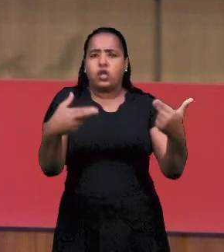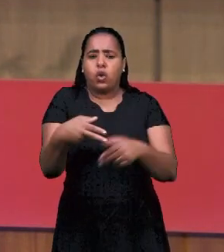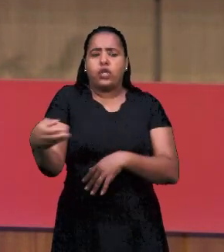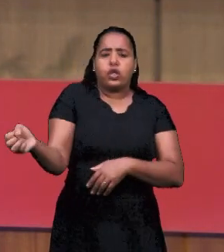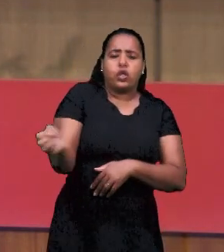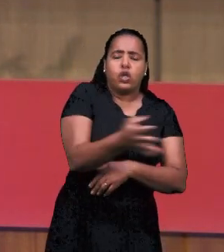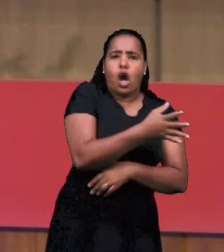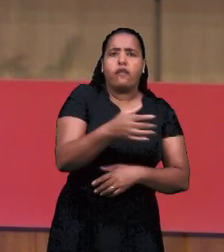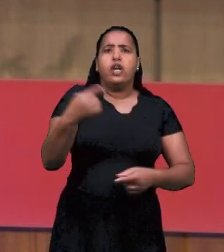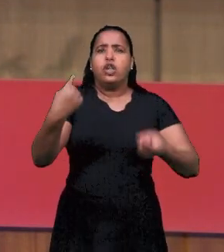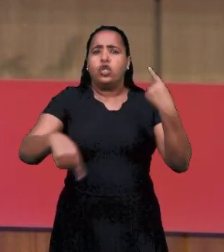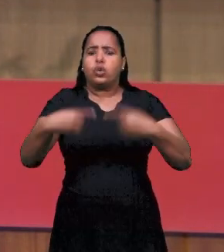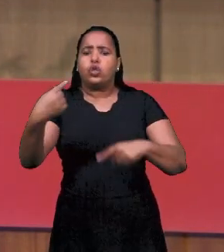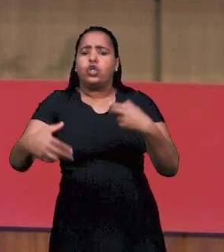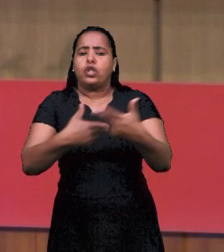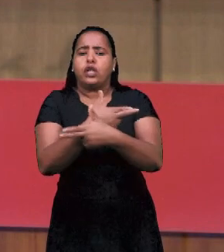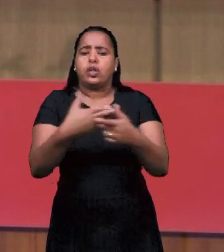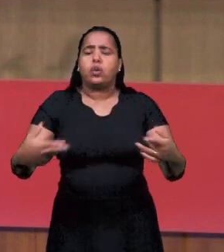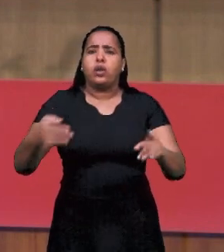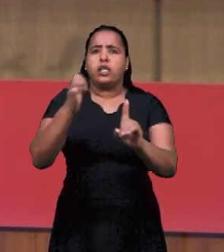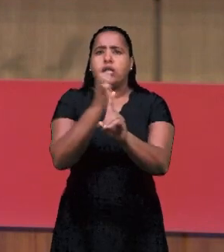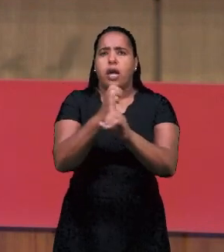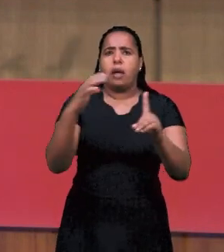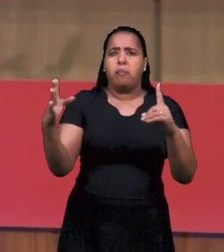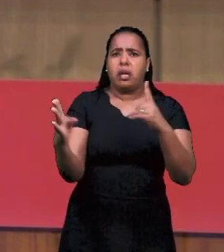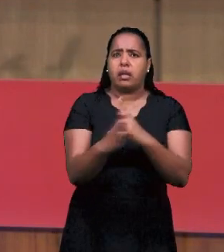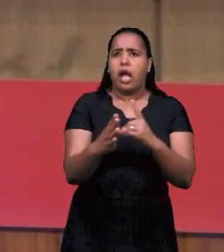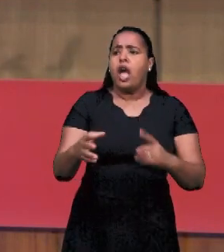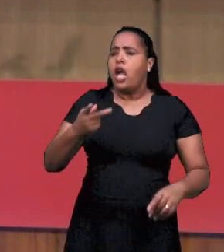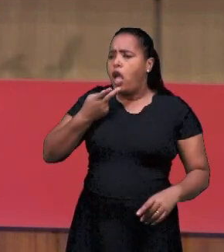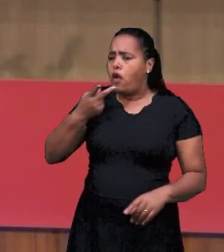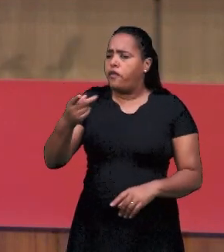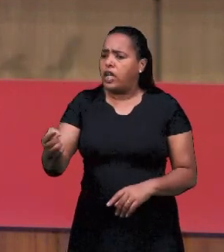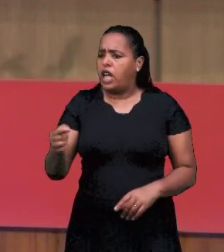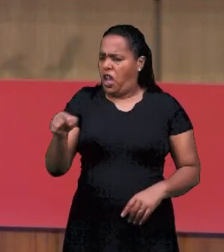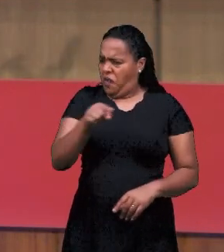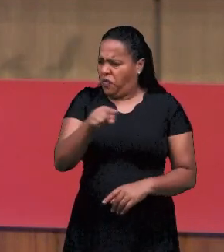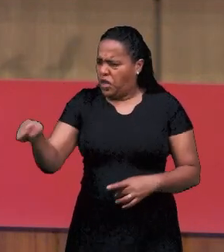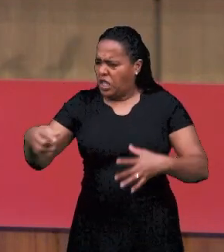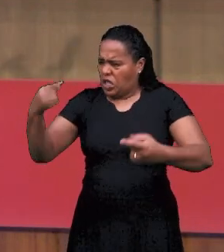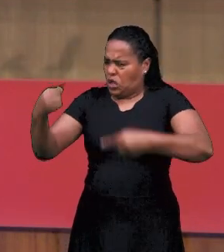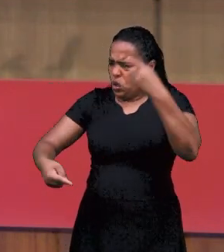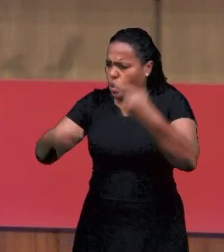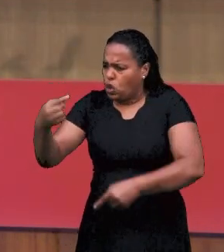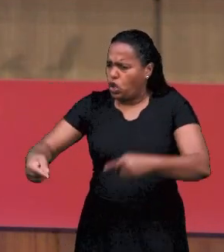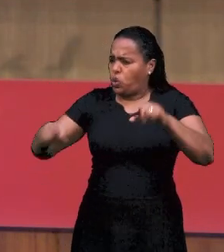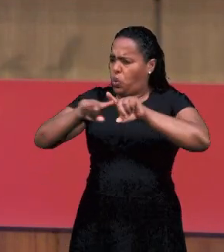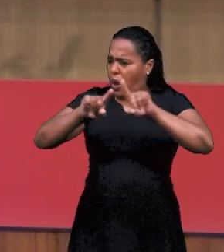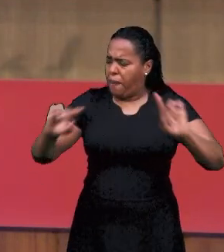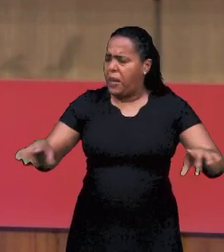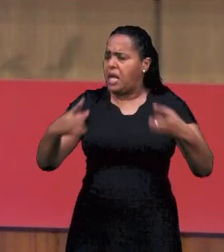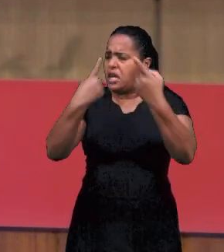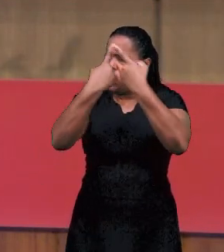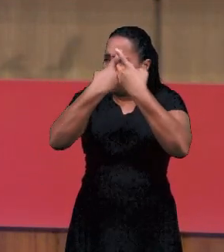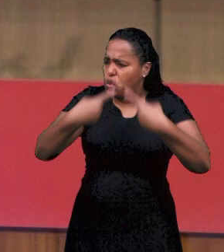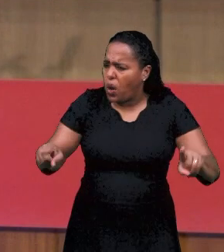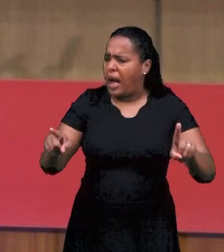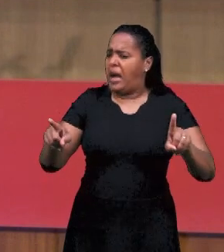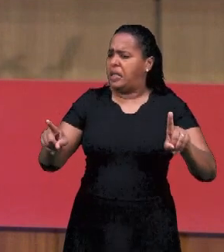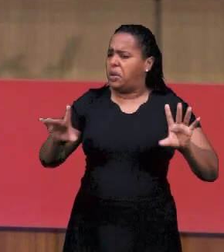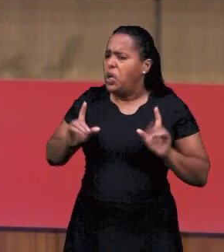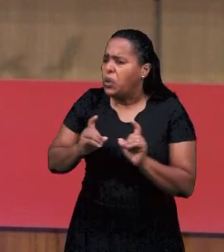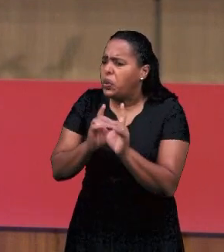-колу пили. И о новых вещах, доктрине воскресной юбилейской школы, что нужно